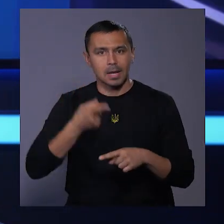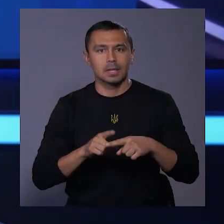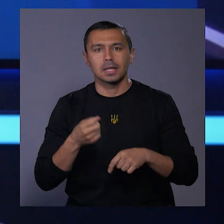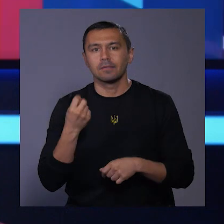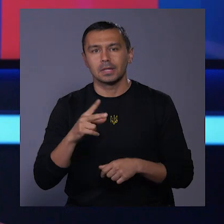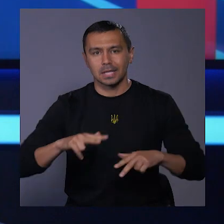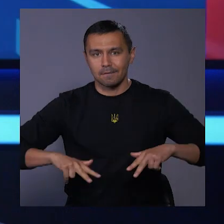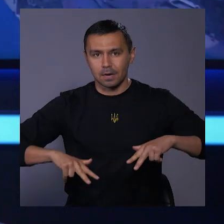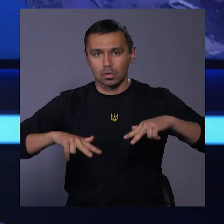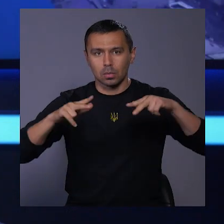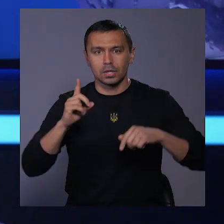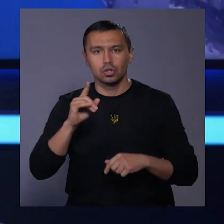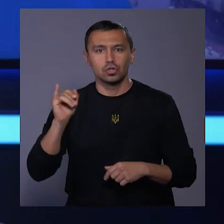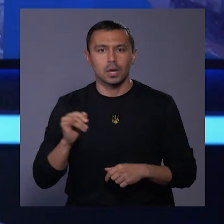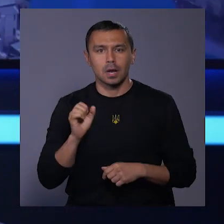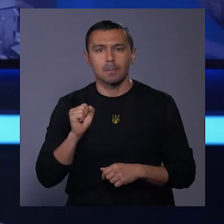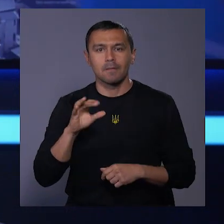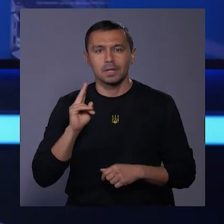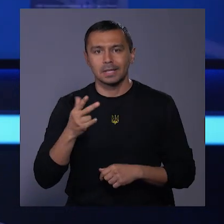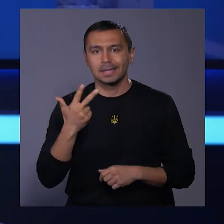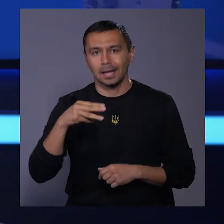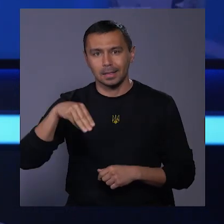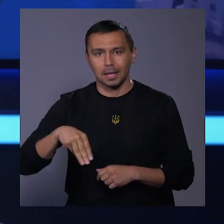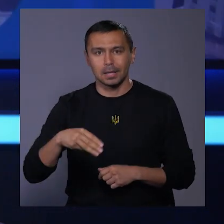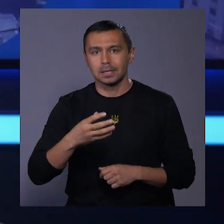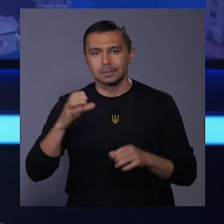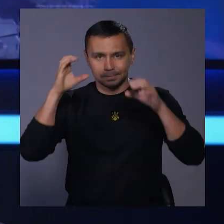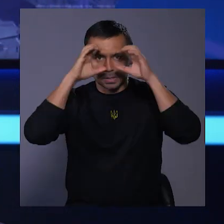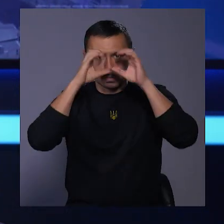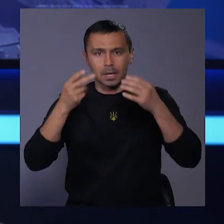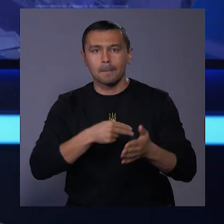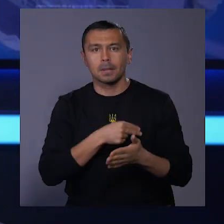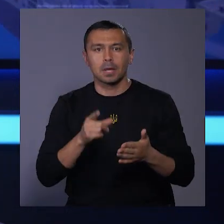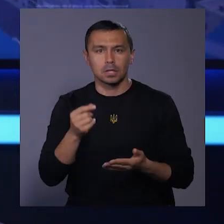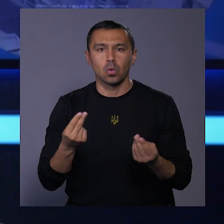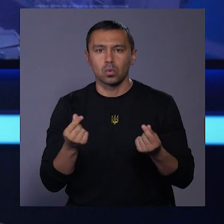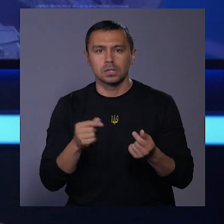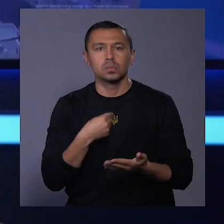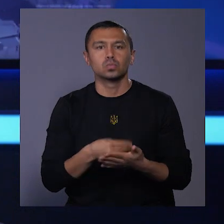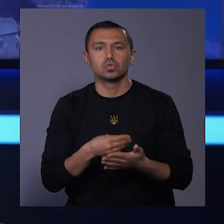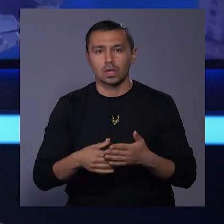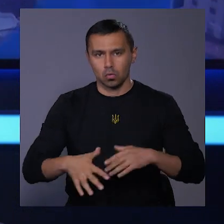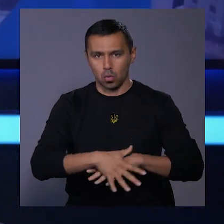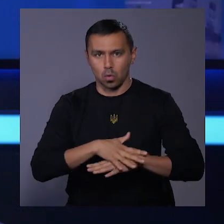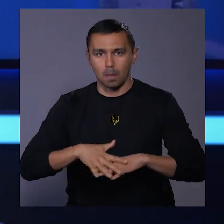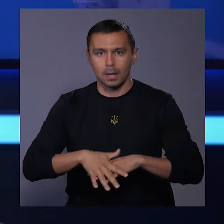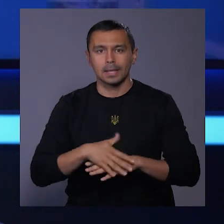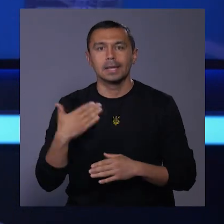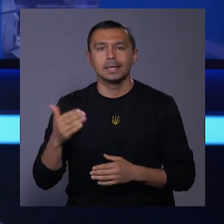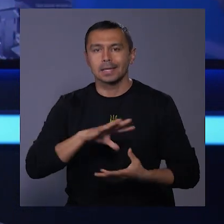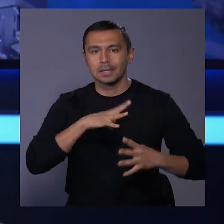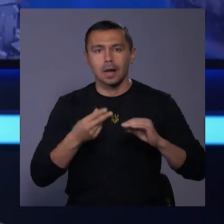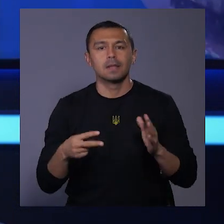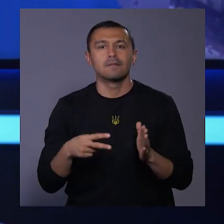12 квадрокоптерів DJI Mavic 3T з тепловізорами, які придбали за кошти із бюджету громади. Їхня